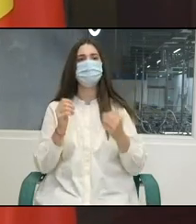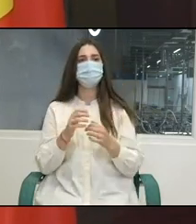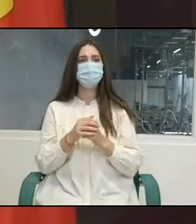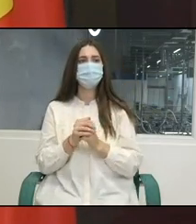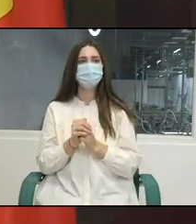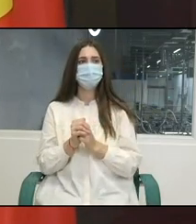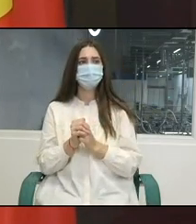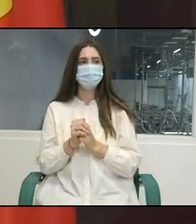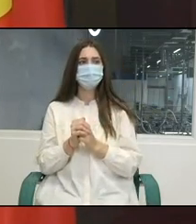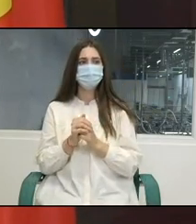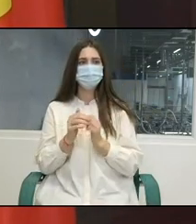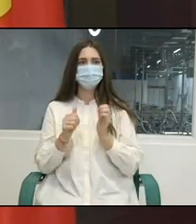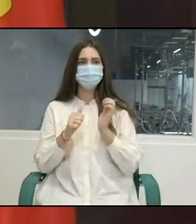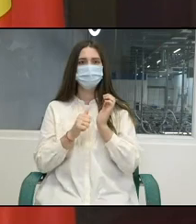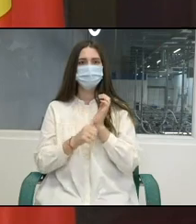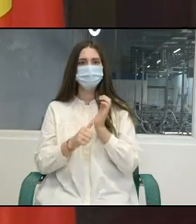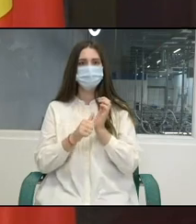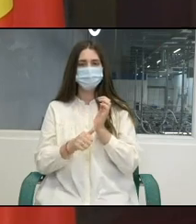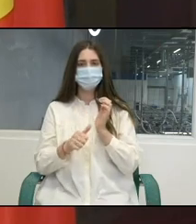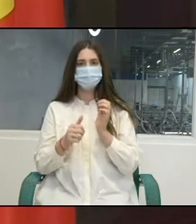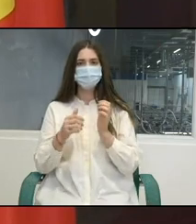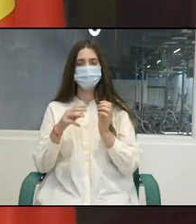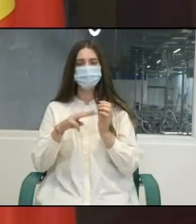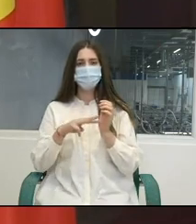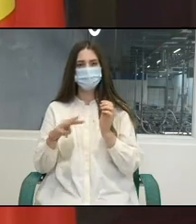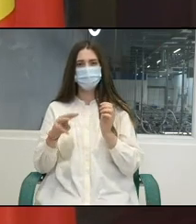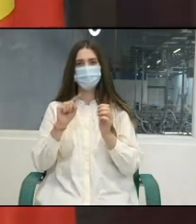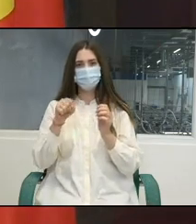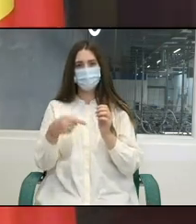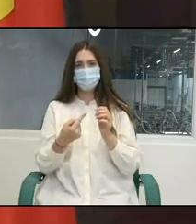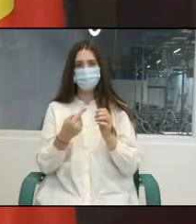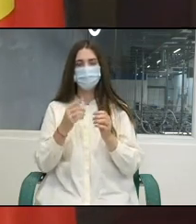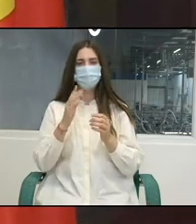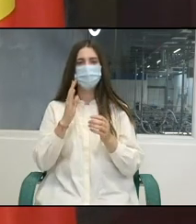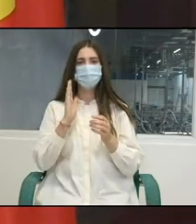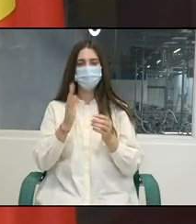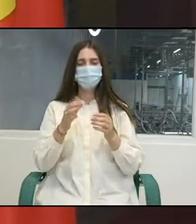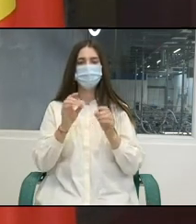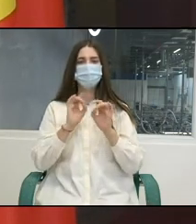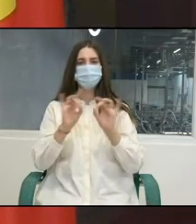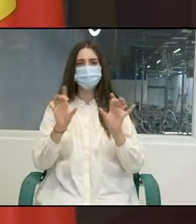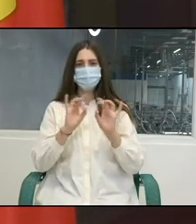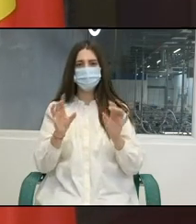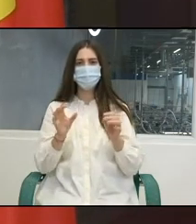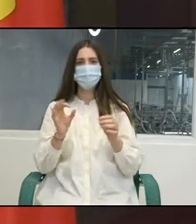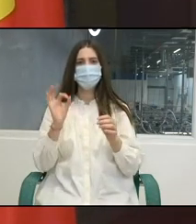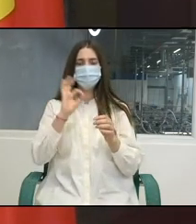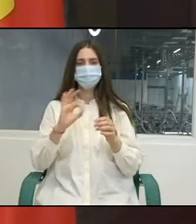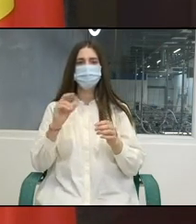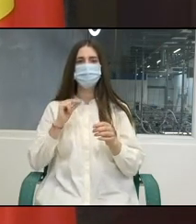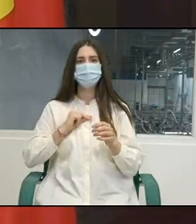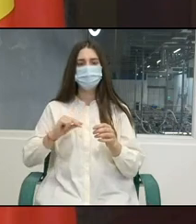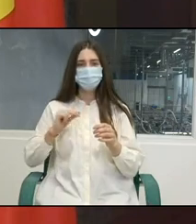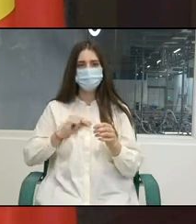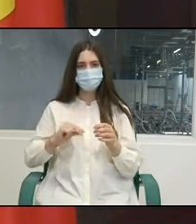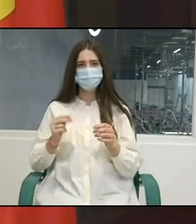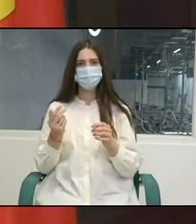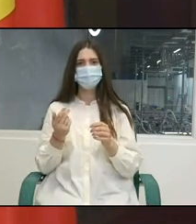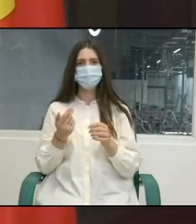următoarele 60 de minute veți avea ocazia să aflați mai multe despre Organizația Internațională a Muncii, despre